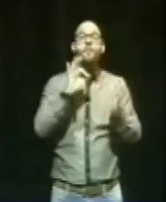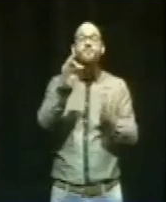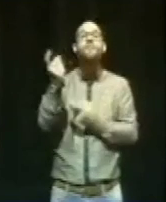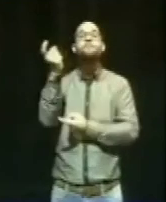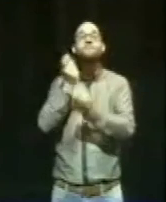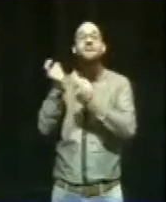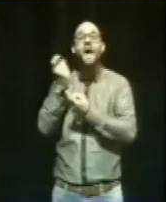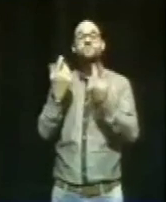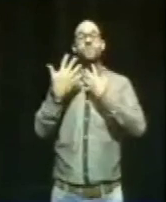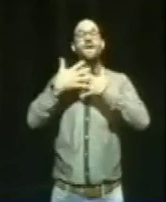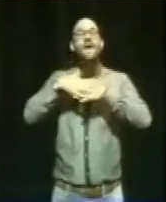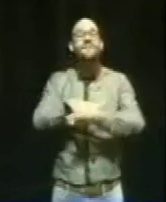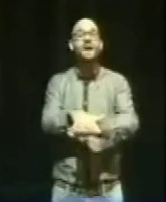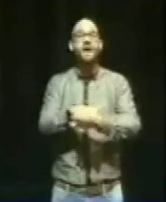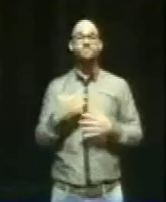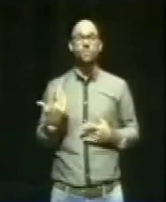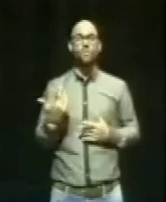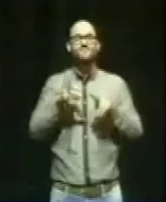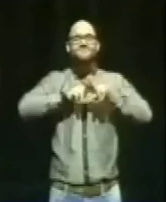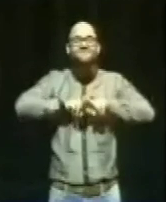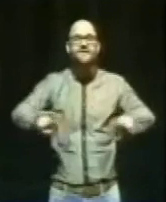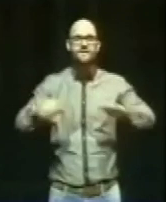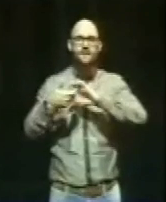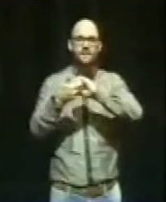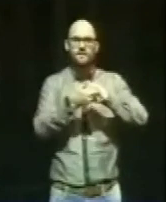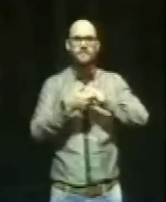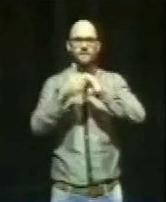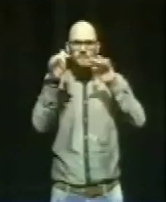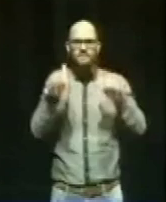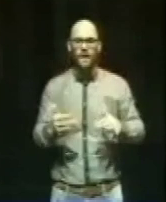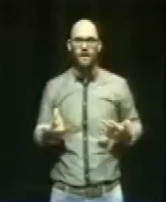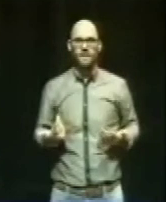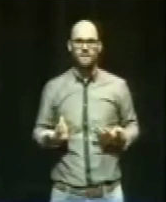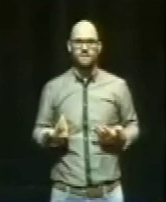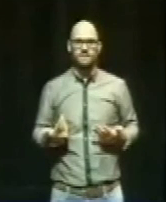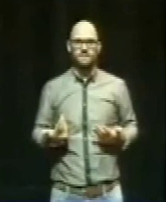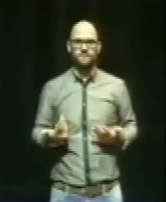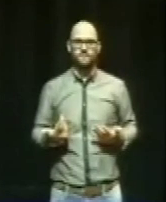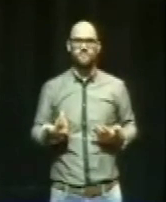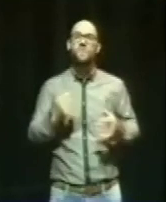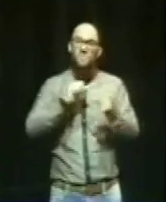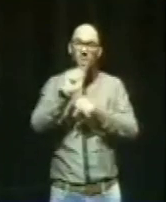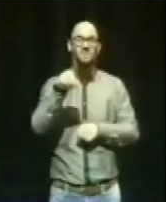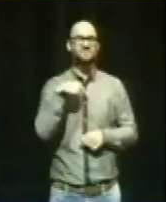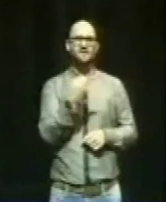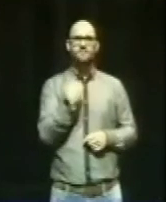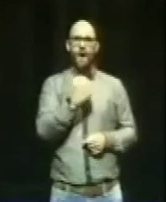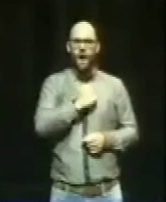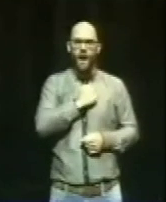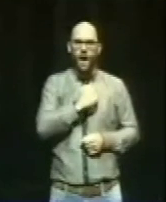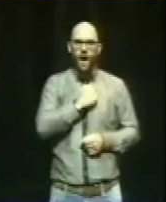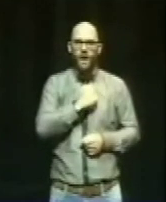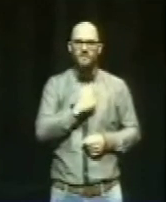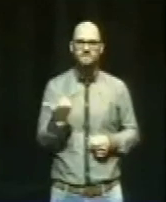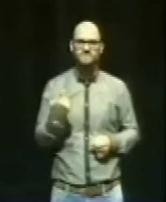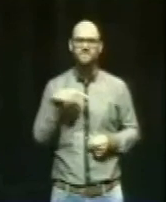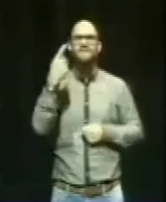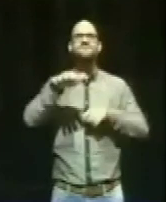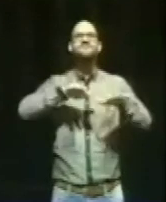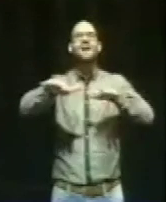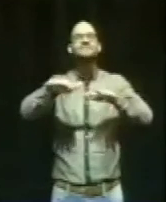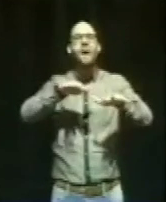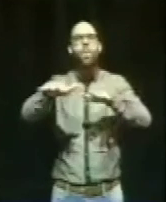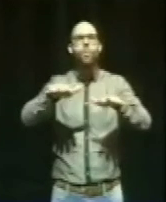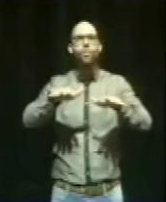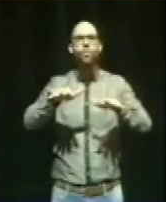und Integration und einem friedlichen Miteinander haben. Angst davor, dass unsere Aufstellungsversammlungen immer und immer